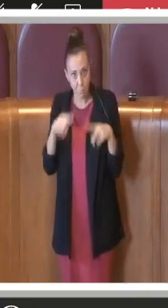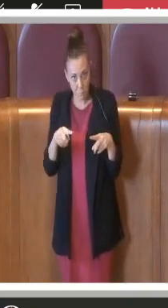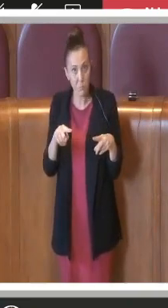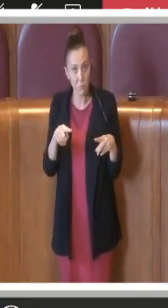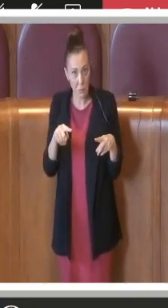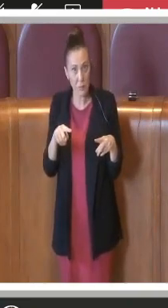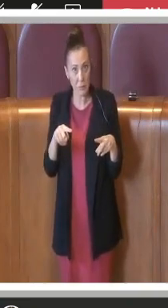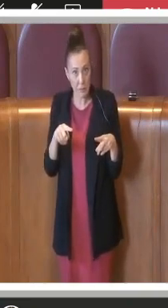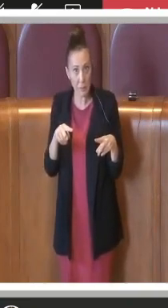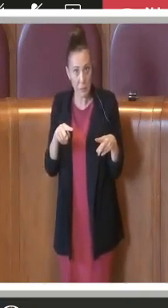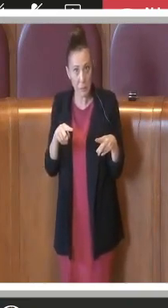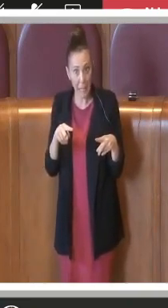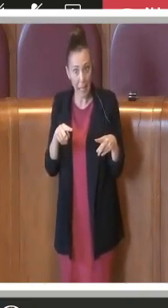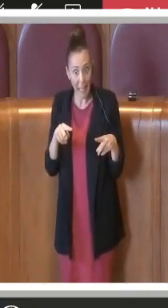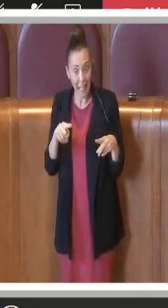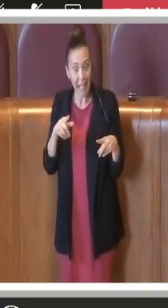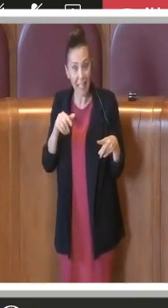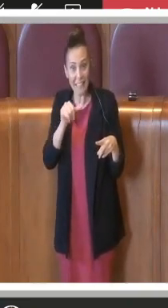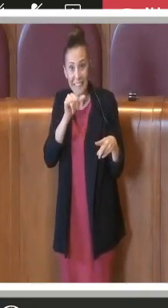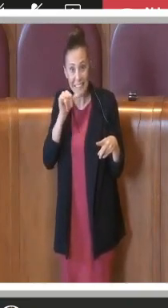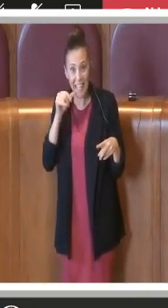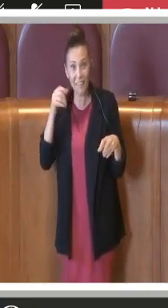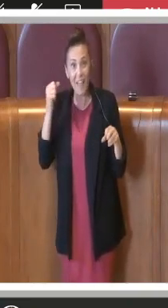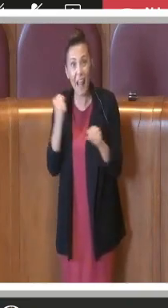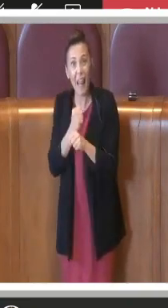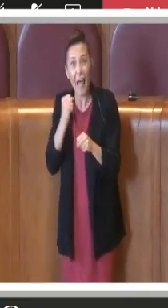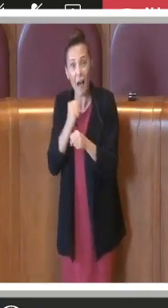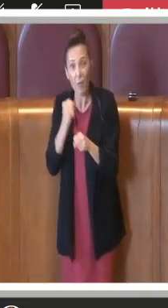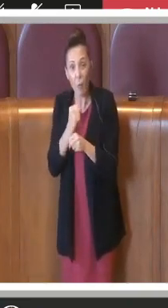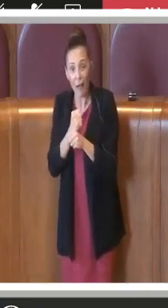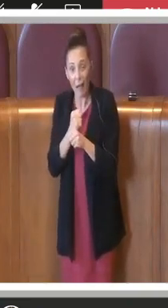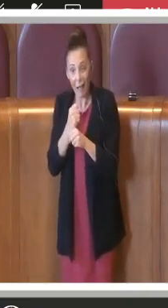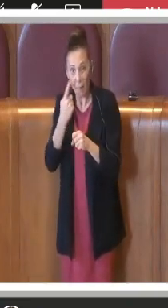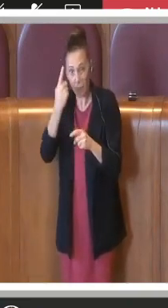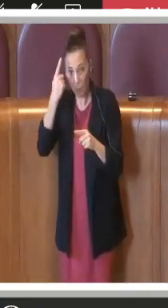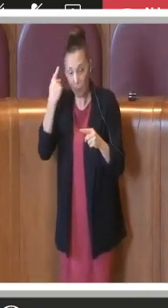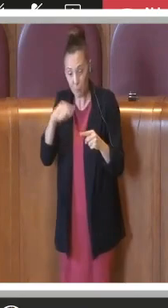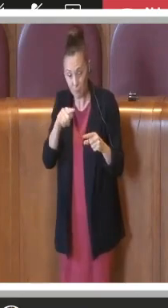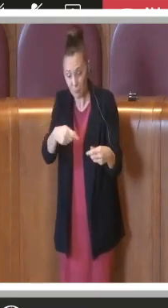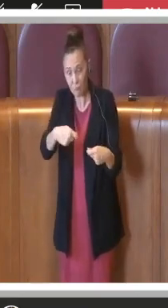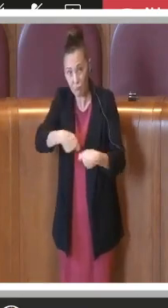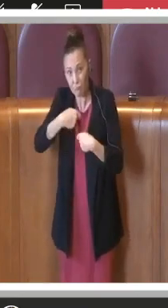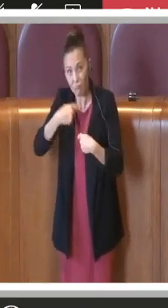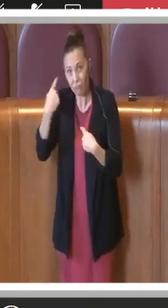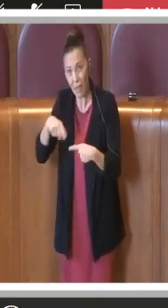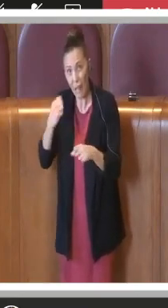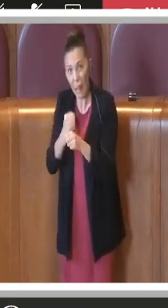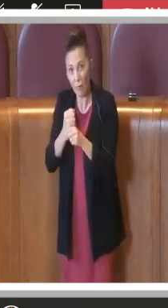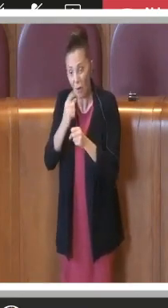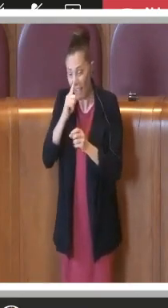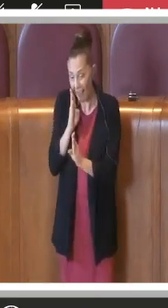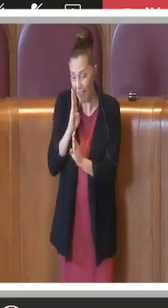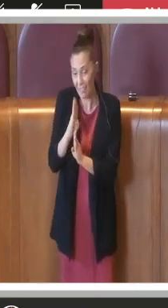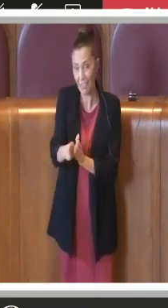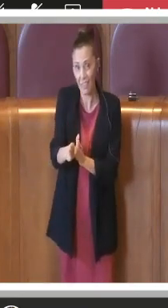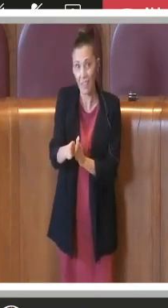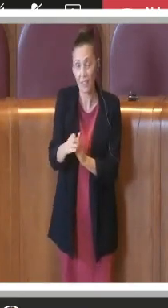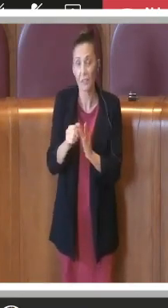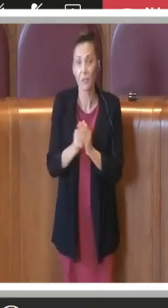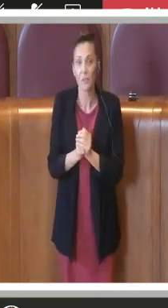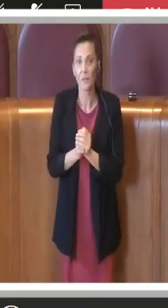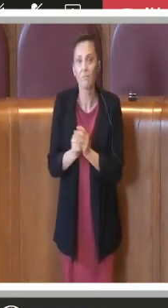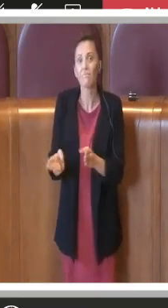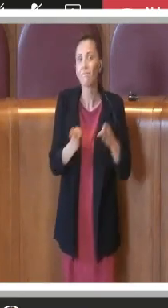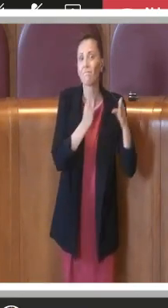bisogna lavorare in questa direzione. Per quanto concerne invece